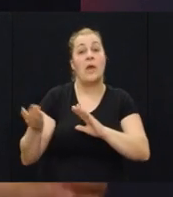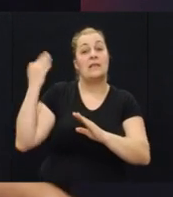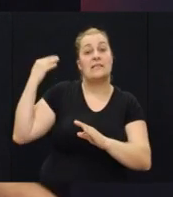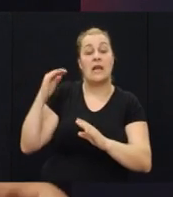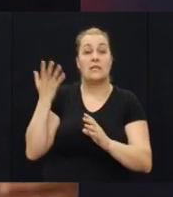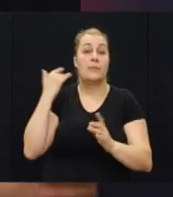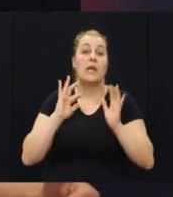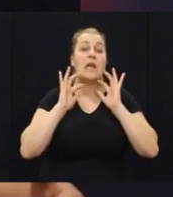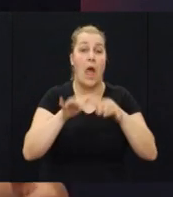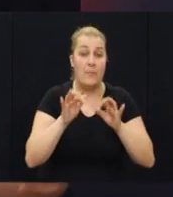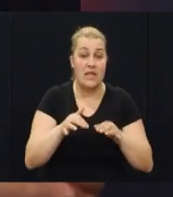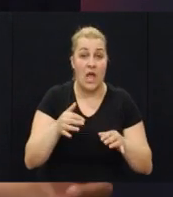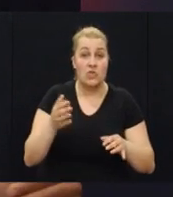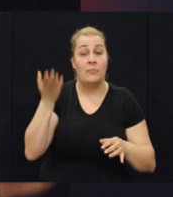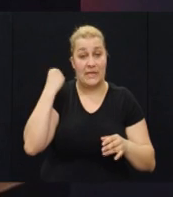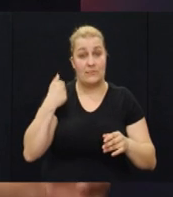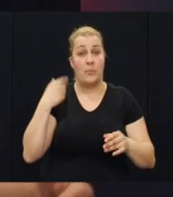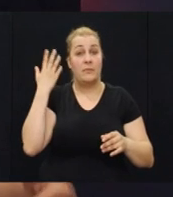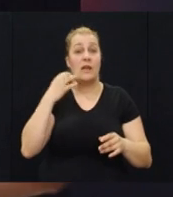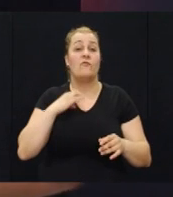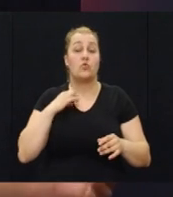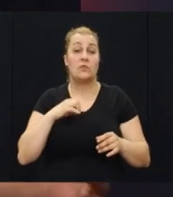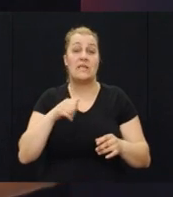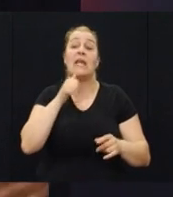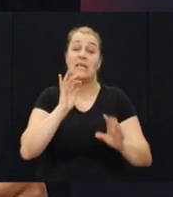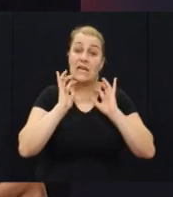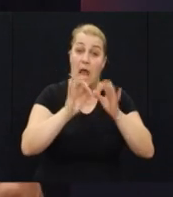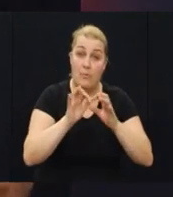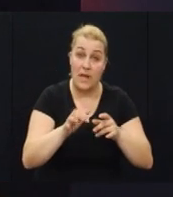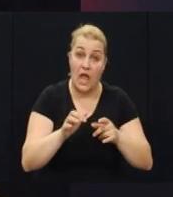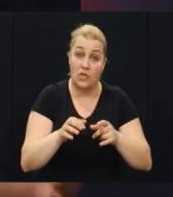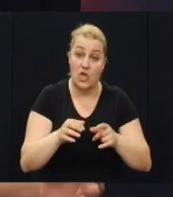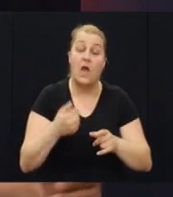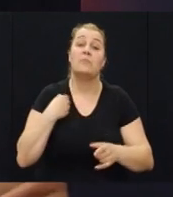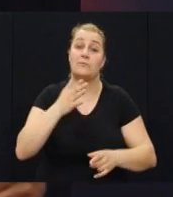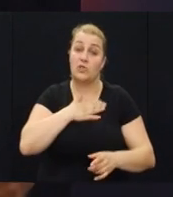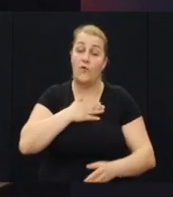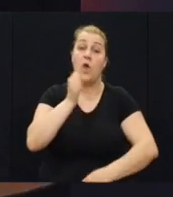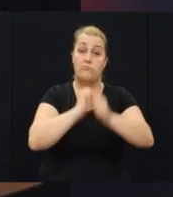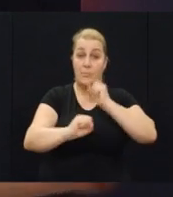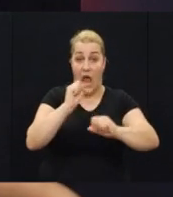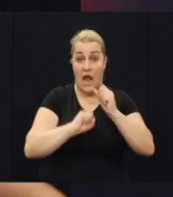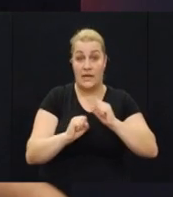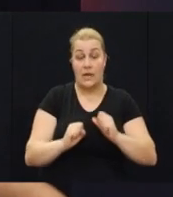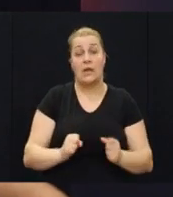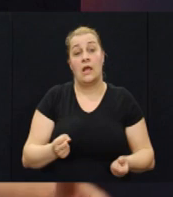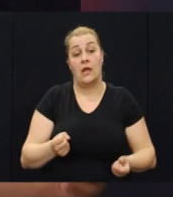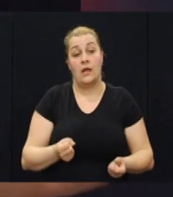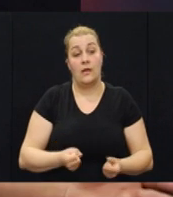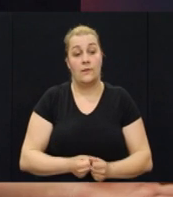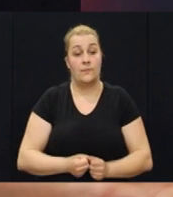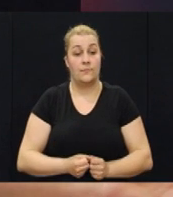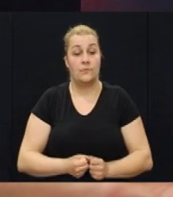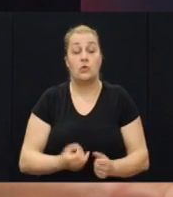nas napadače jer smo nekada bili u funkciji napadača ne samo branitelja mi smo sve branili ali su možli sve ići i napadati